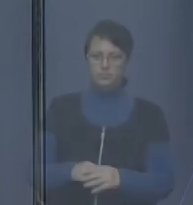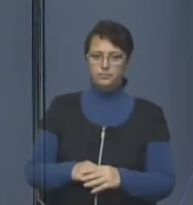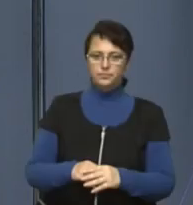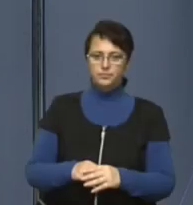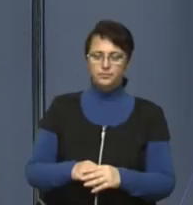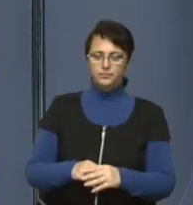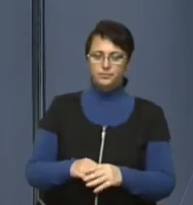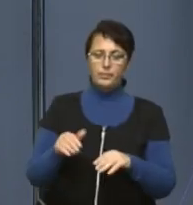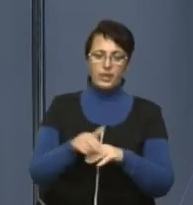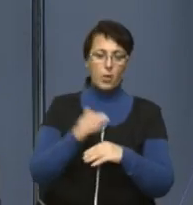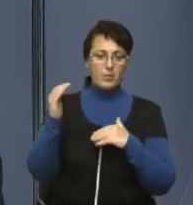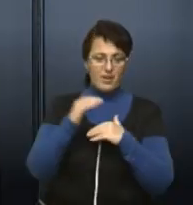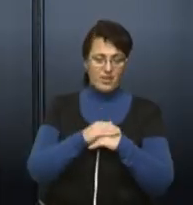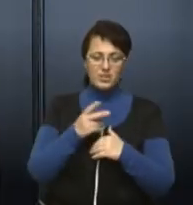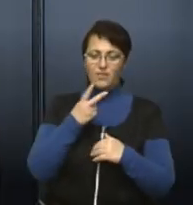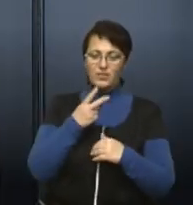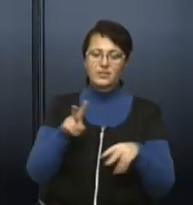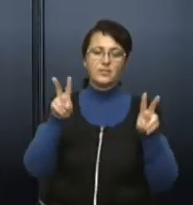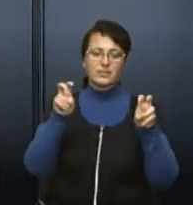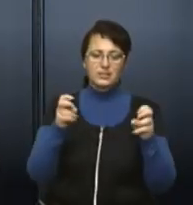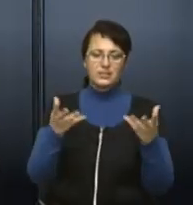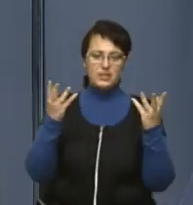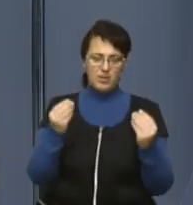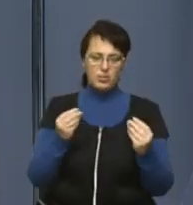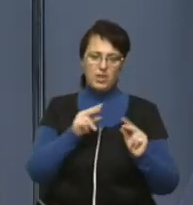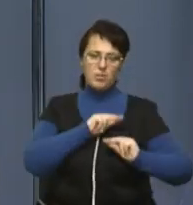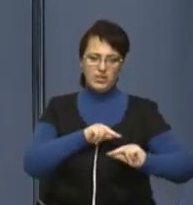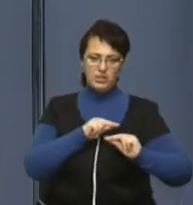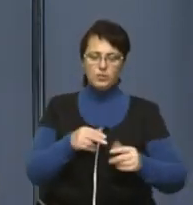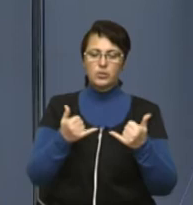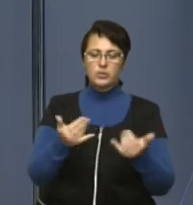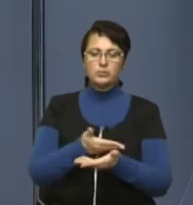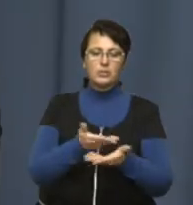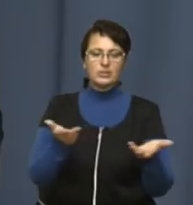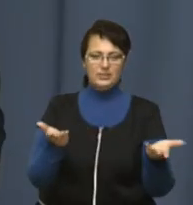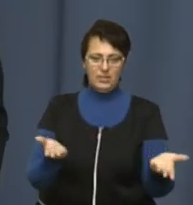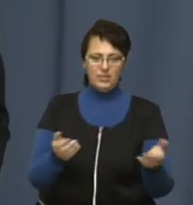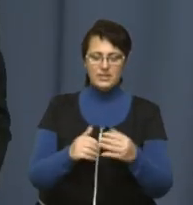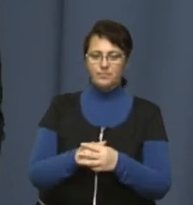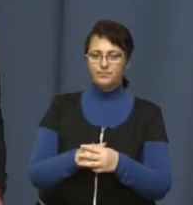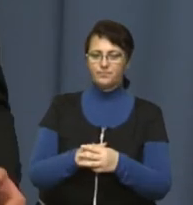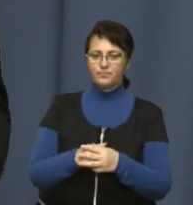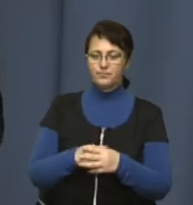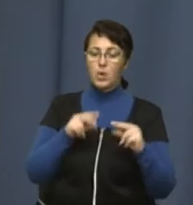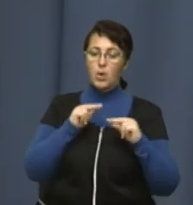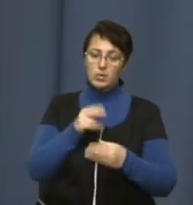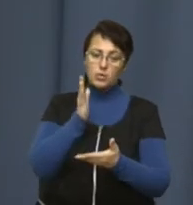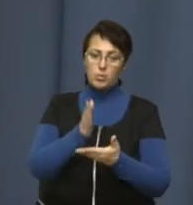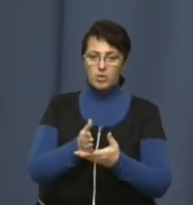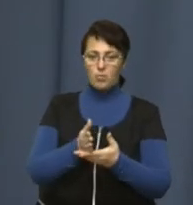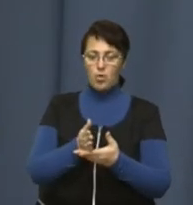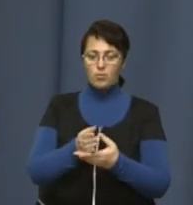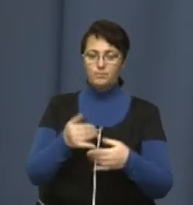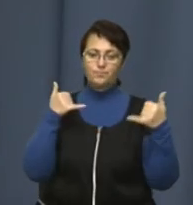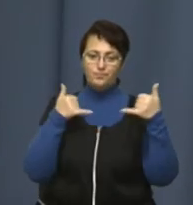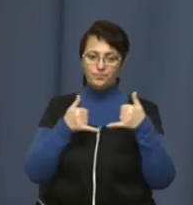Доброго вечора, це тема дня. Моє ім'я Віталій Гамадин, сурдопереклад Олена Чернишова. Працюємо у прямому ефіру. Телефон